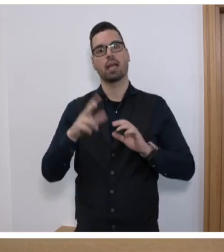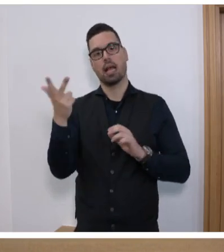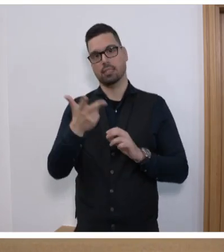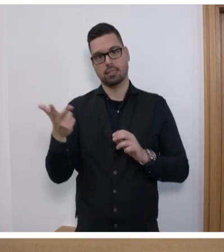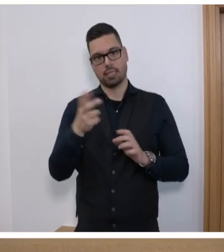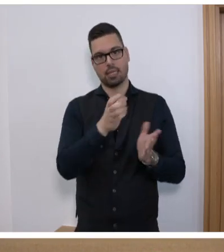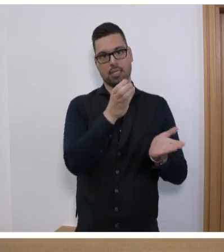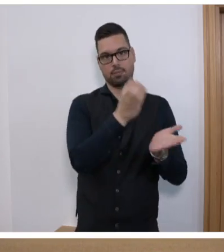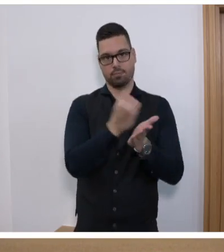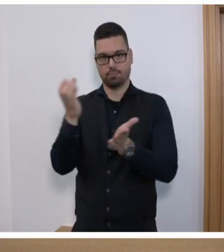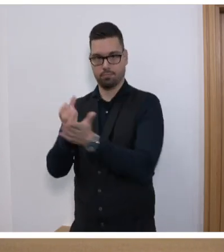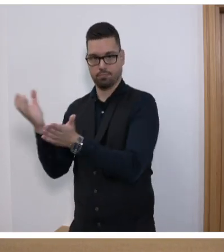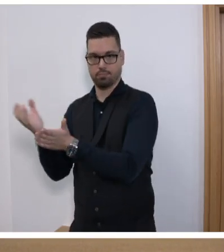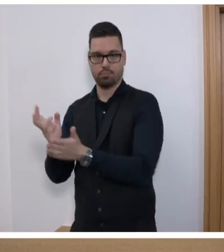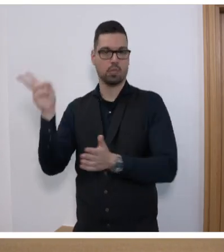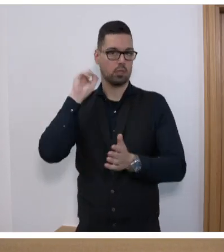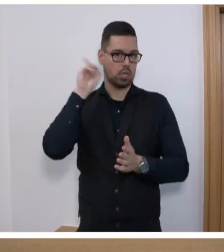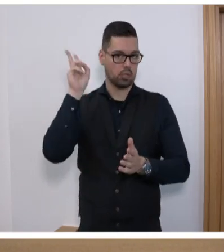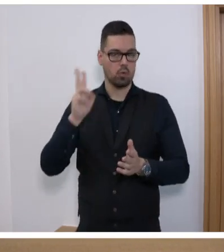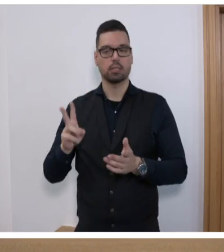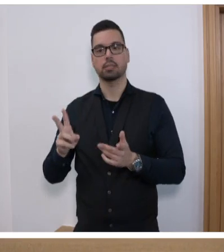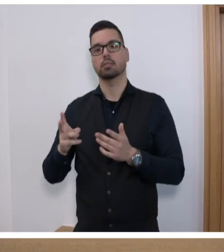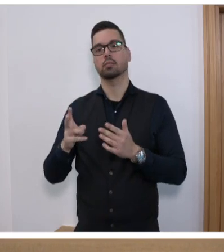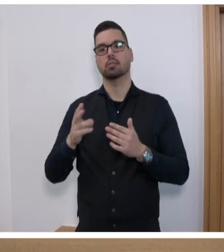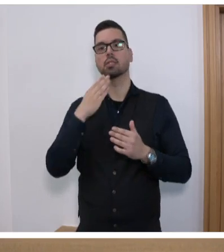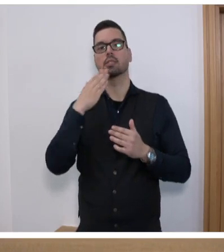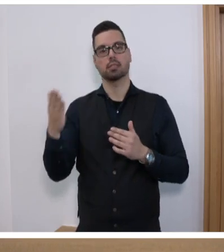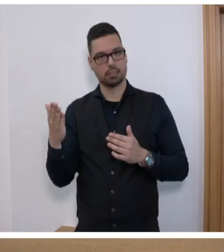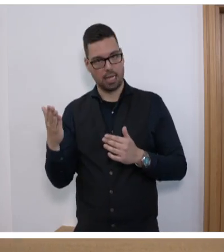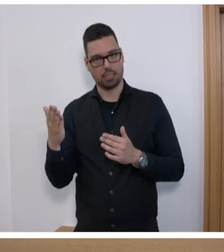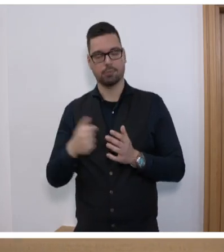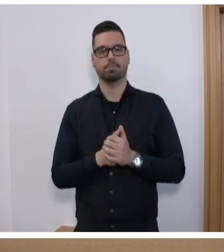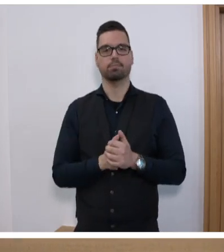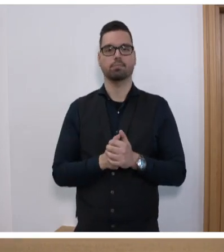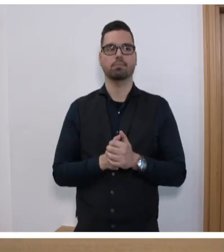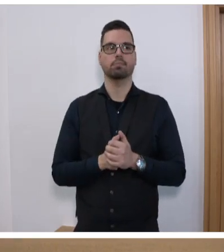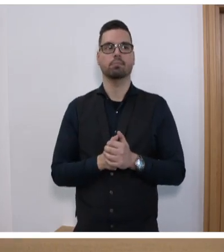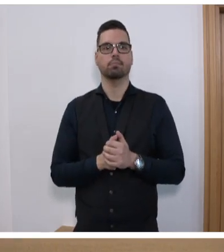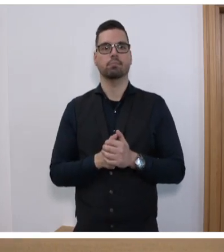Angehörten möchte ich an dieser Stelle noch einmal ausdrücklich für ihre Stellungnahmen bedanken.